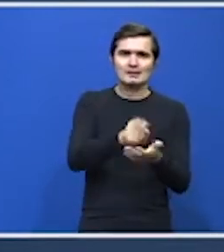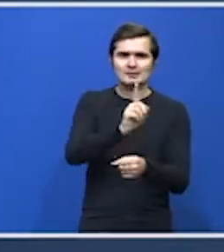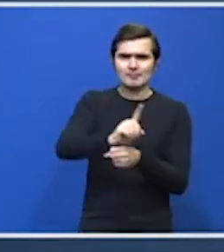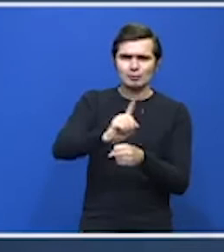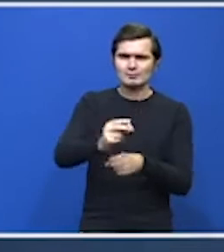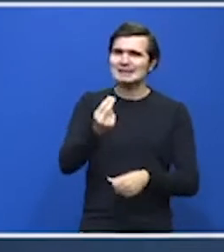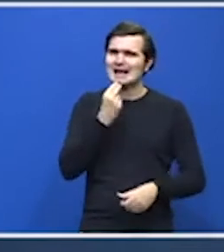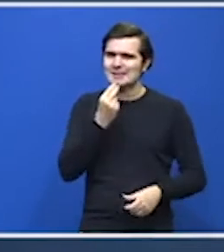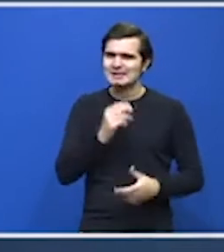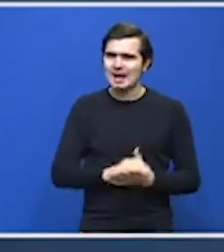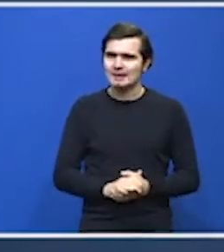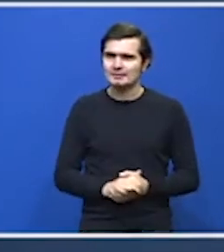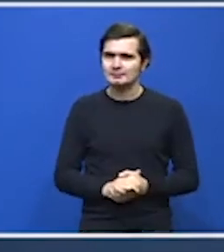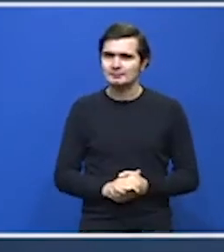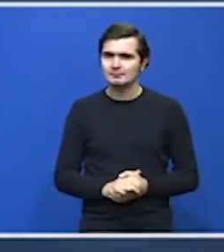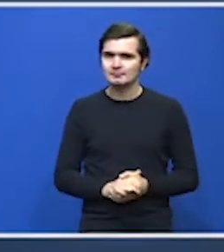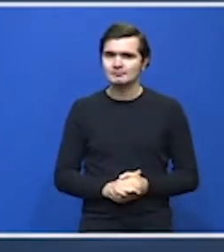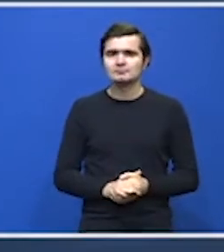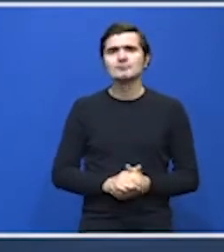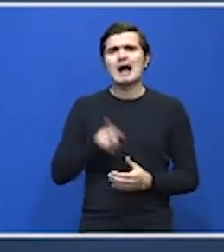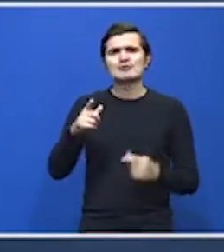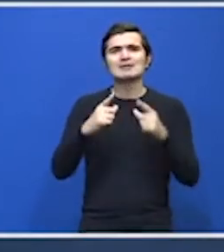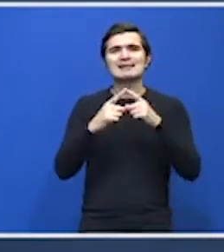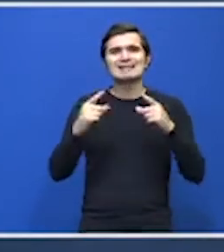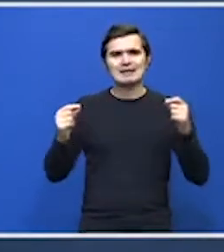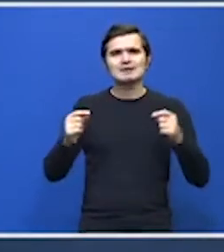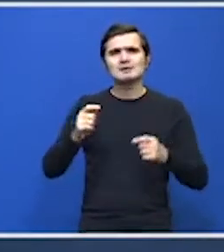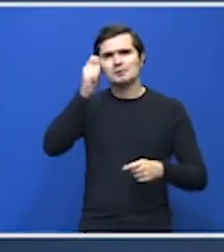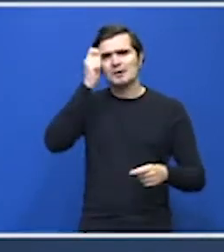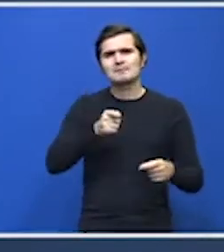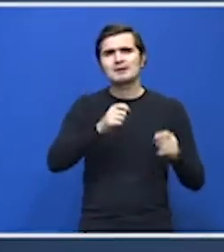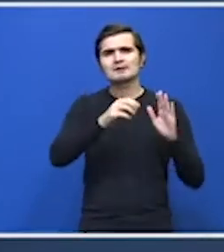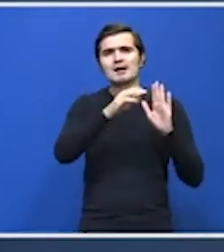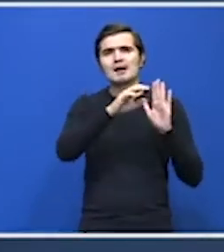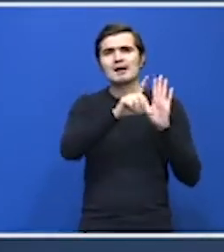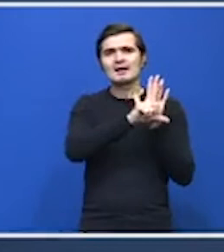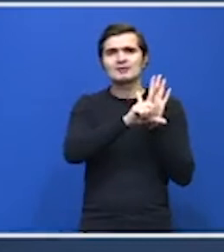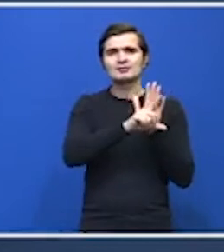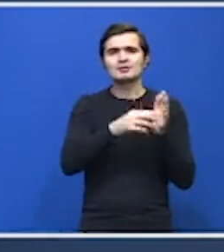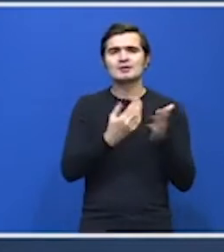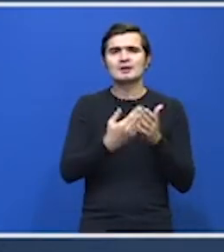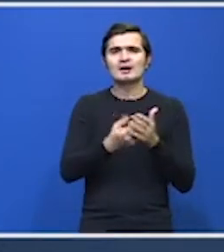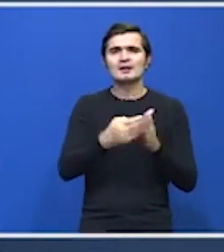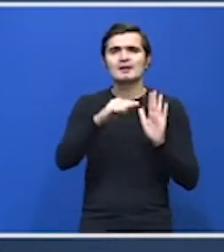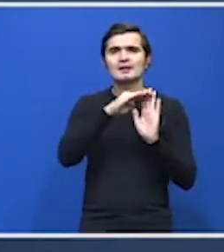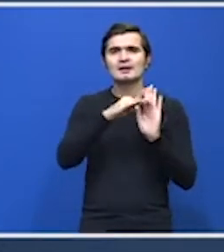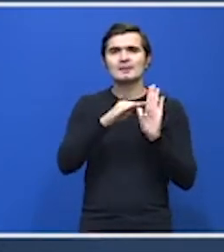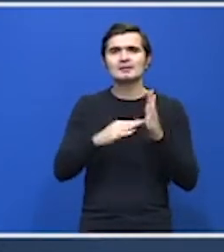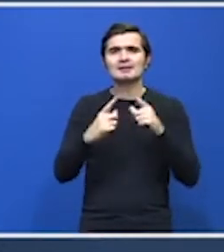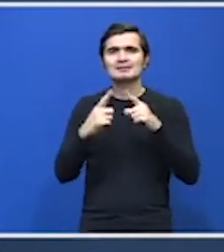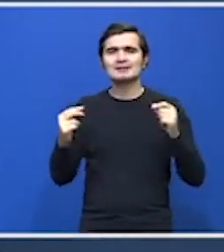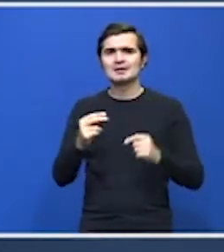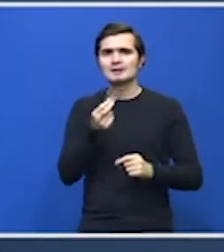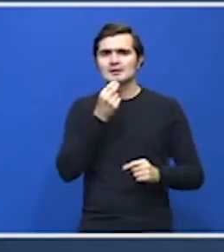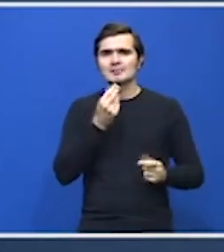Ele vor respecta legile care reglementează aceste etichete de masă întru totul.